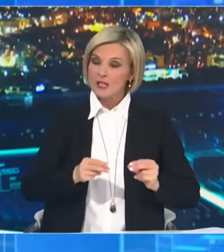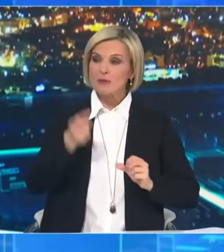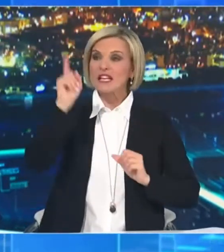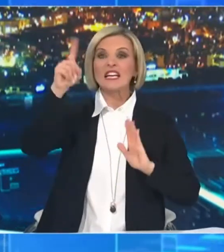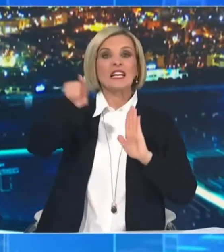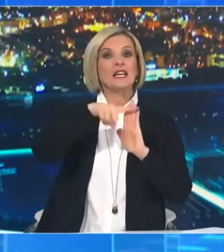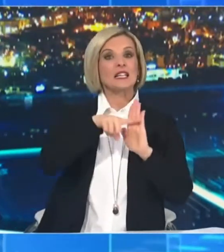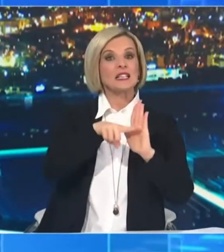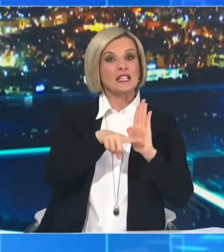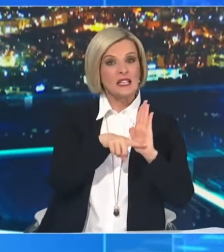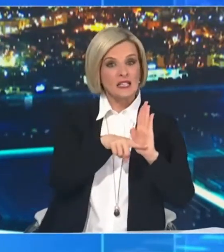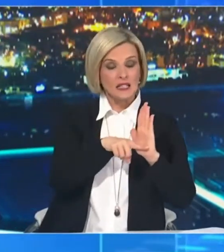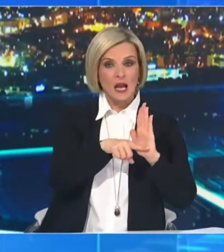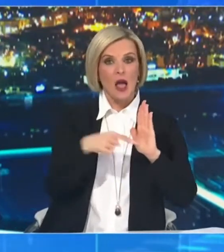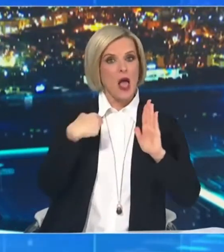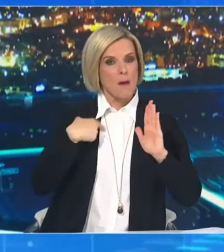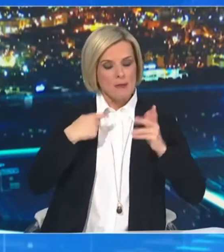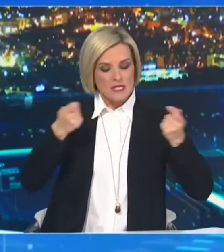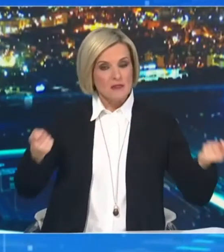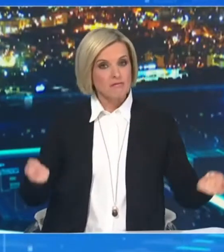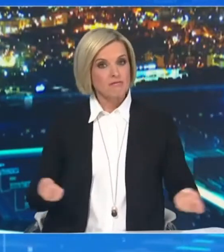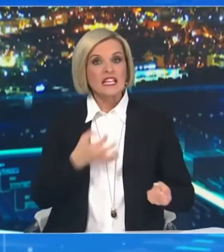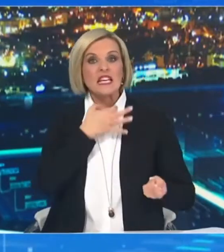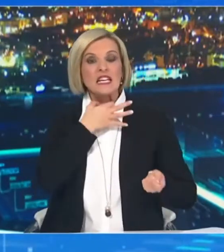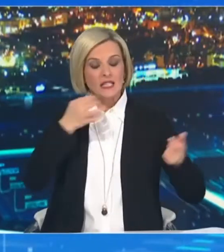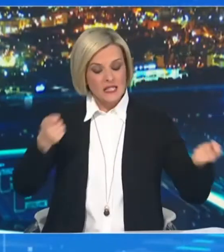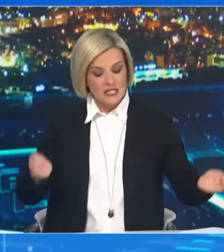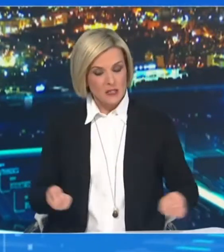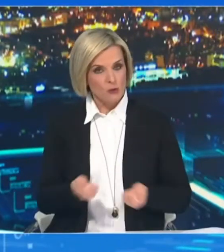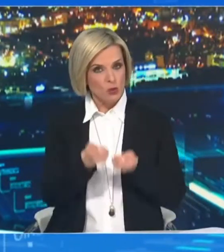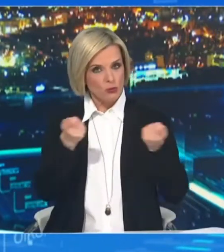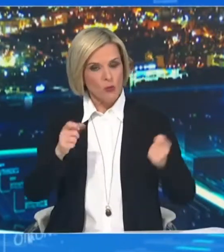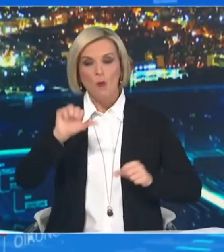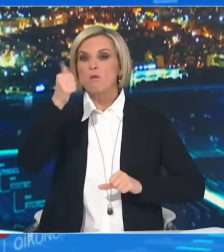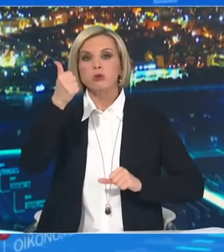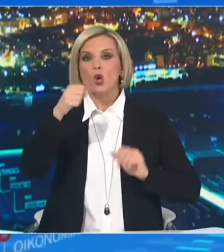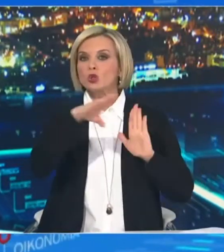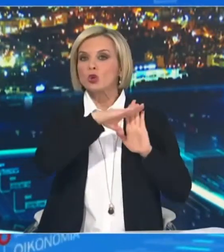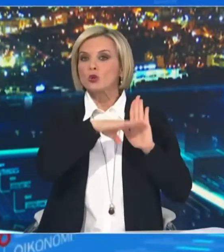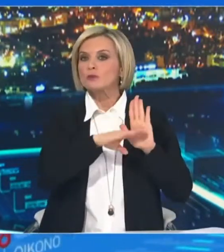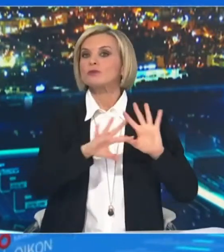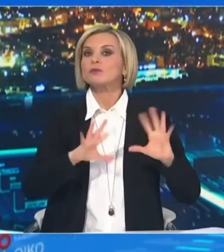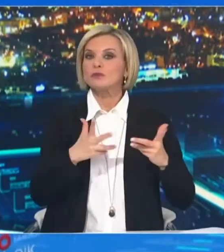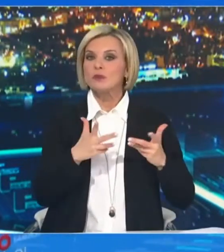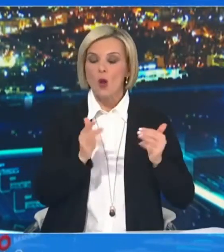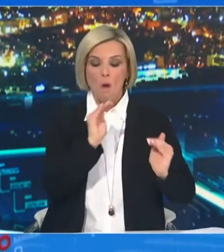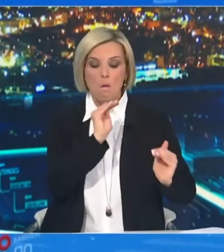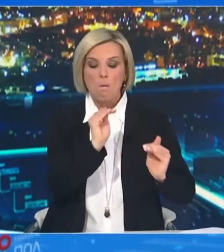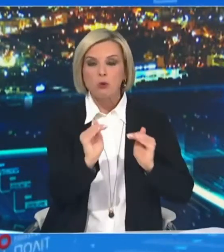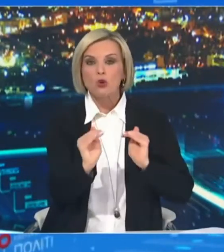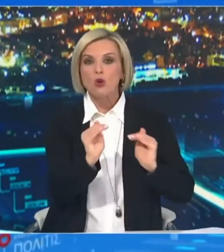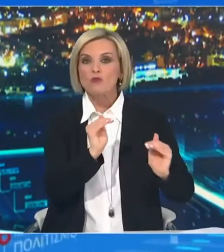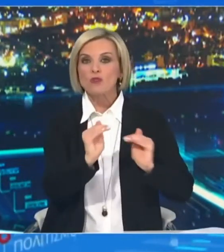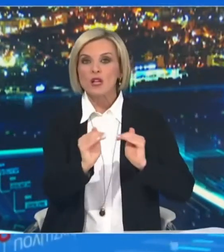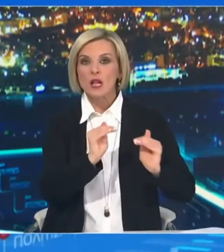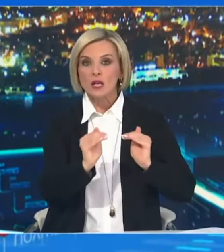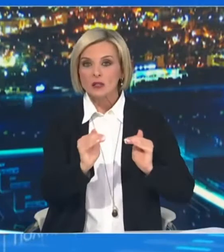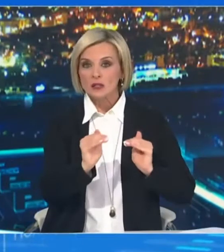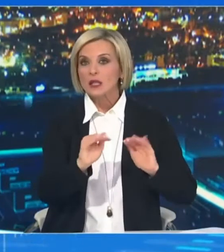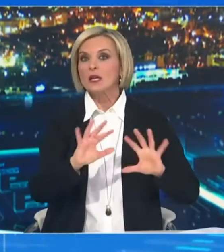που χρησιμοποιήθηκαν και στη χώρα μας ήταν πρώτον η προφύλαξη από αυξημένο κίνδυνο για